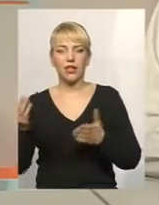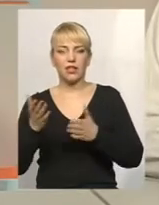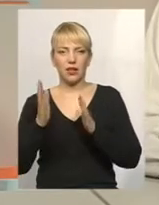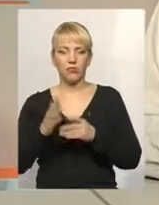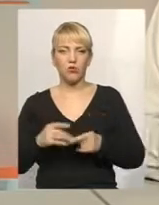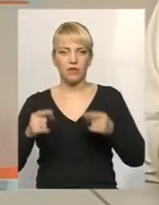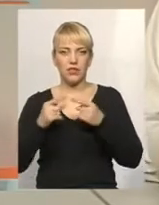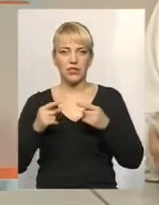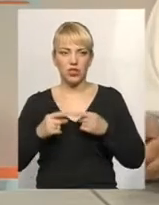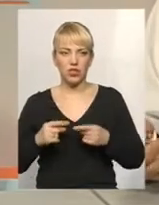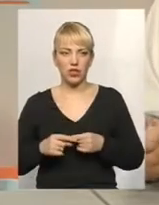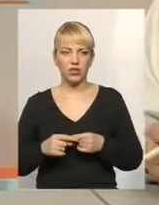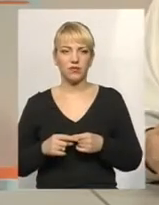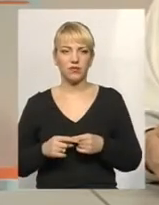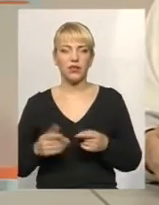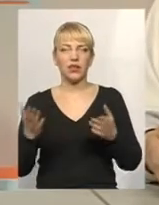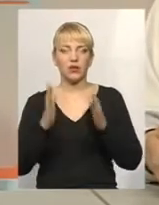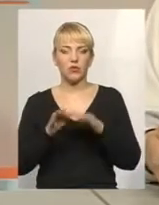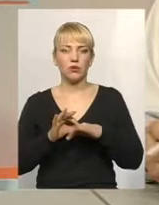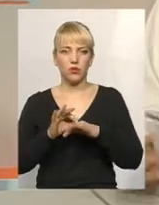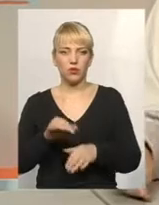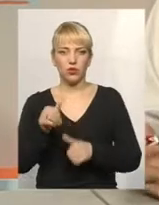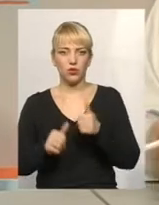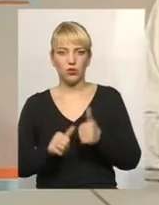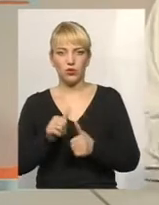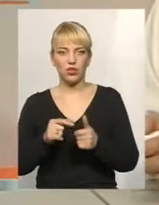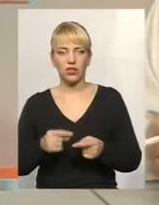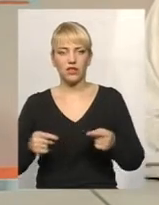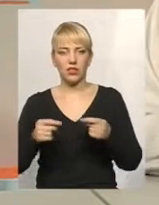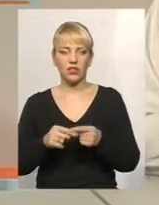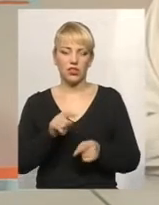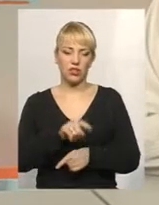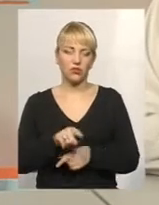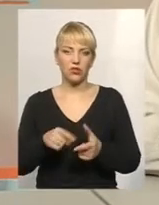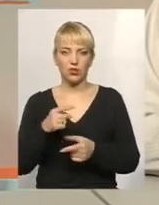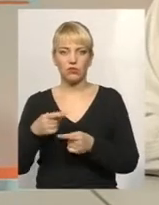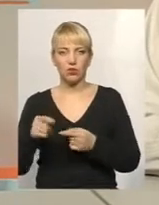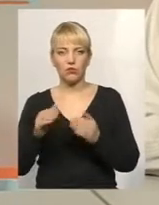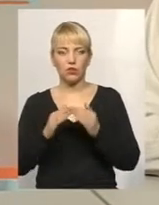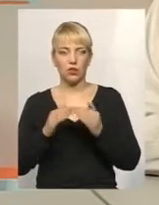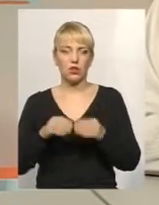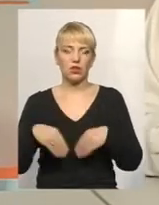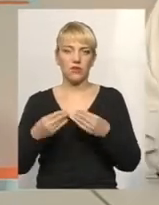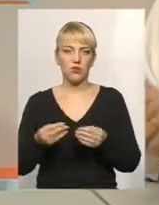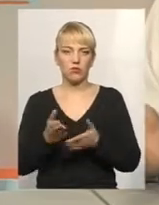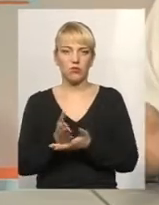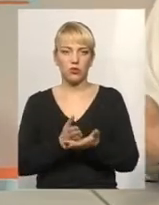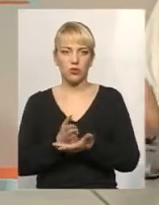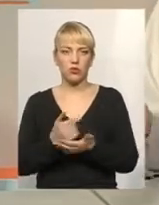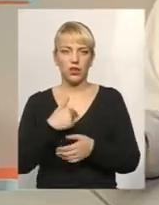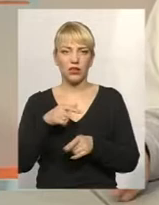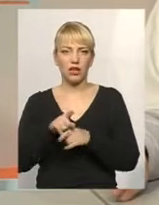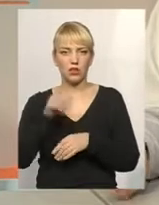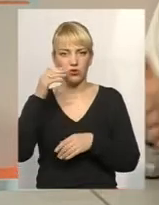проводити конкурс, так, і визначати тим чи іншим будинком надавачів послуг. Ну, я так